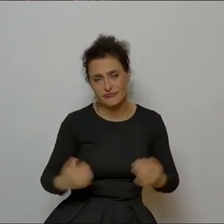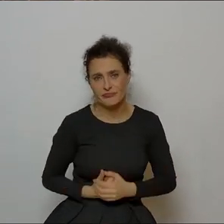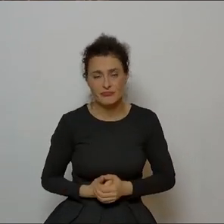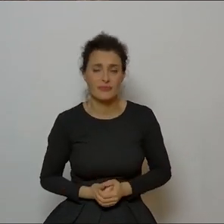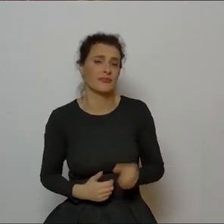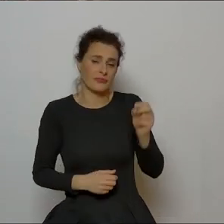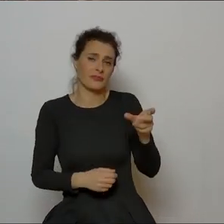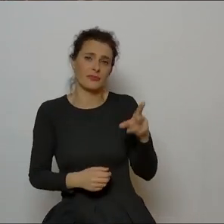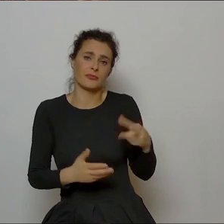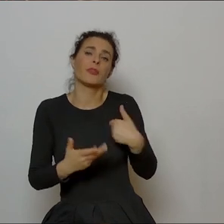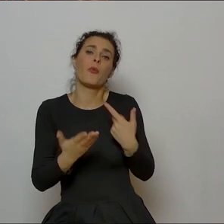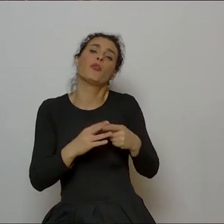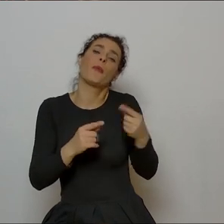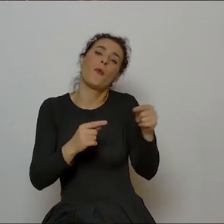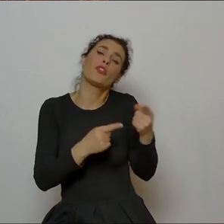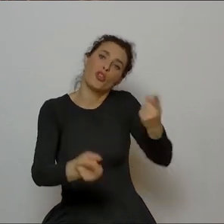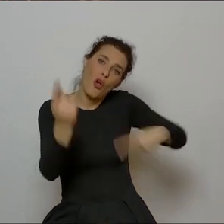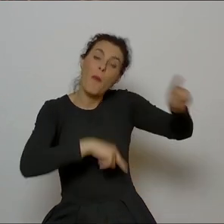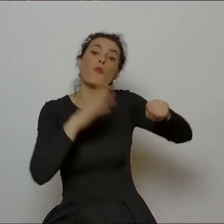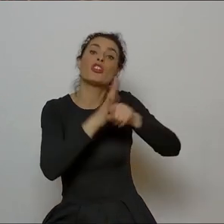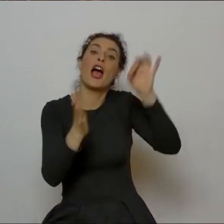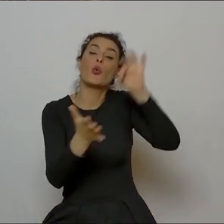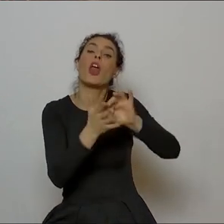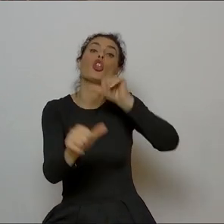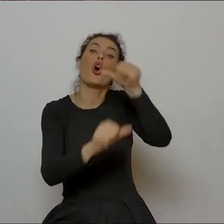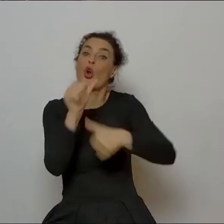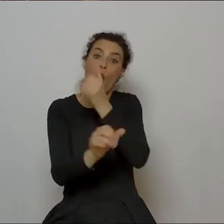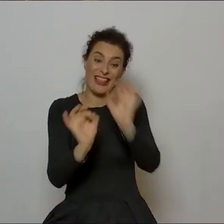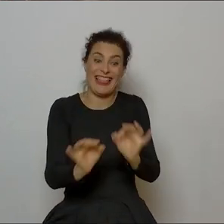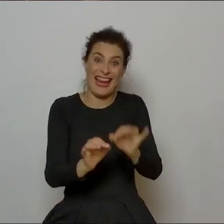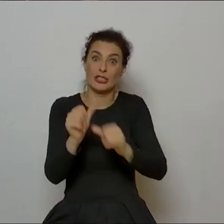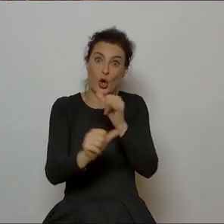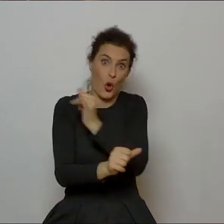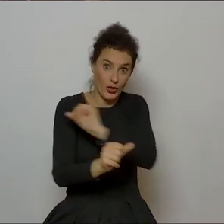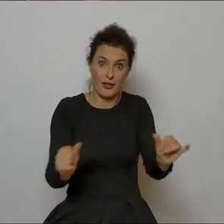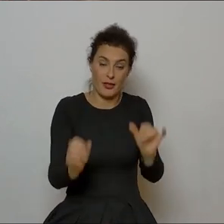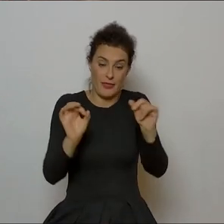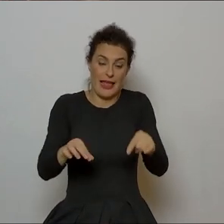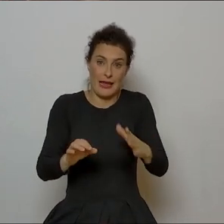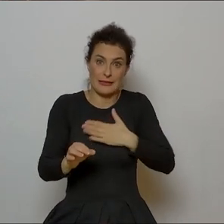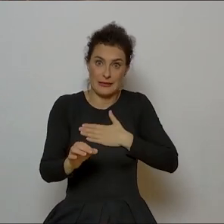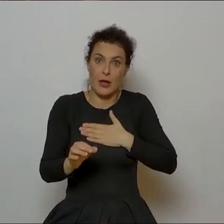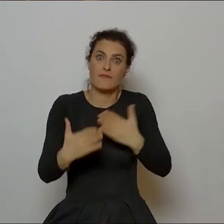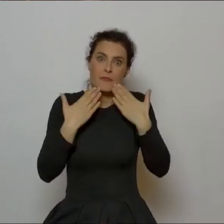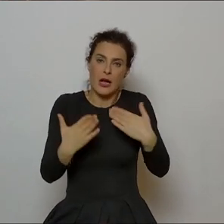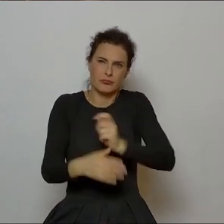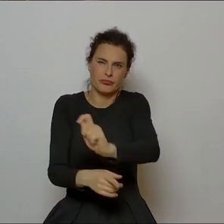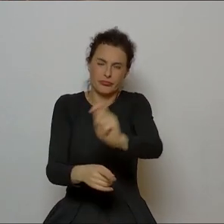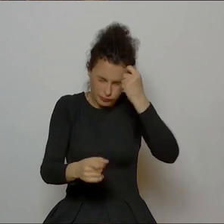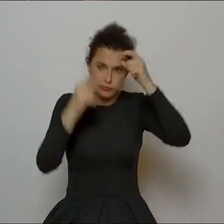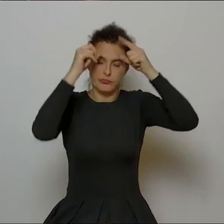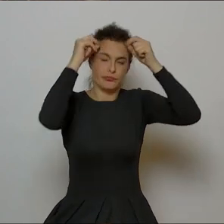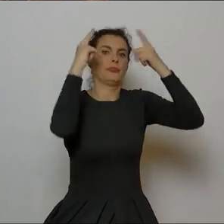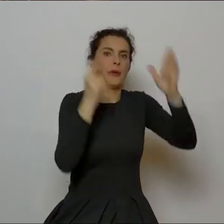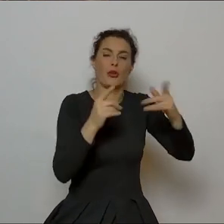jednak mimo wszystko może odwrotnie. Może ten rok norwidowski, który mamy, to teraz będzie pokłosie, że się